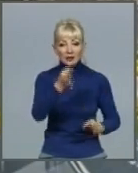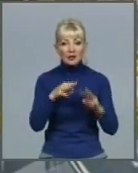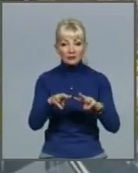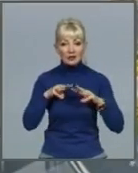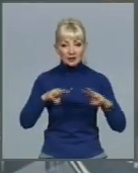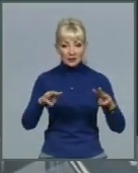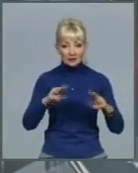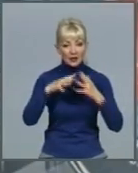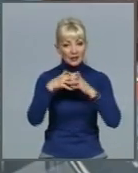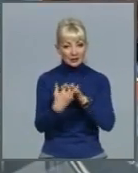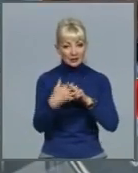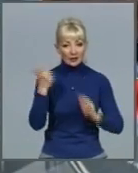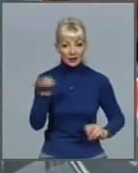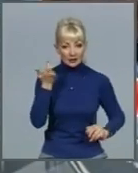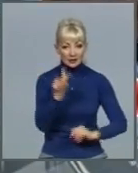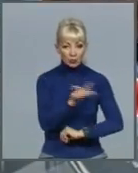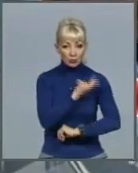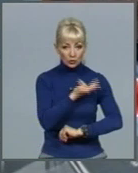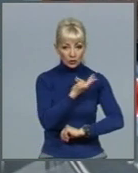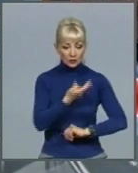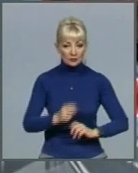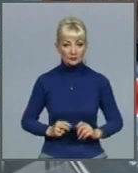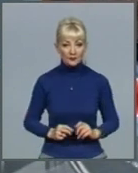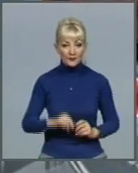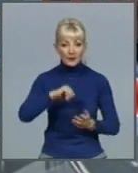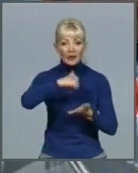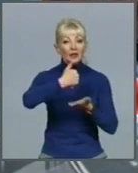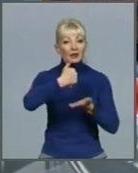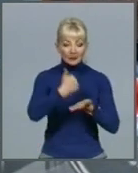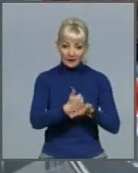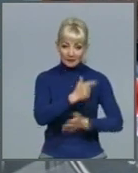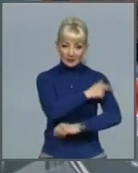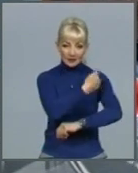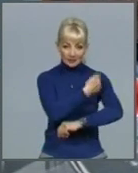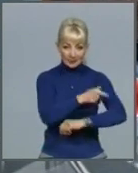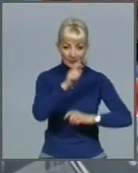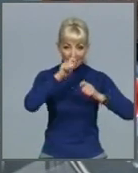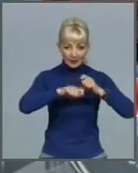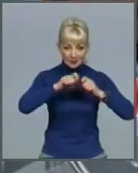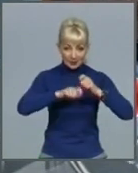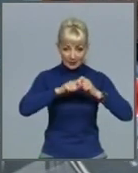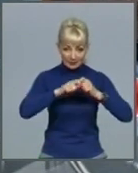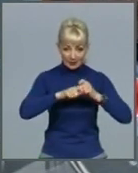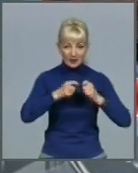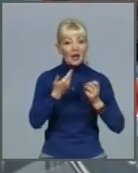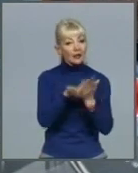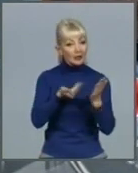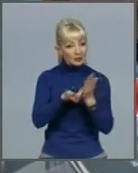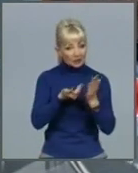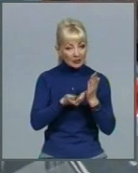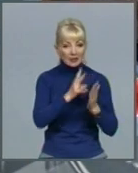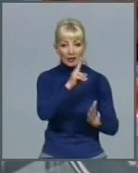господарства Польщі. Головний санітарний інспектор представив рекомендації, що визначають спосіб